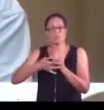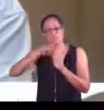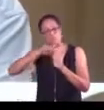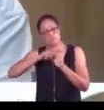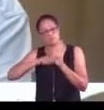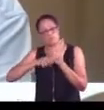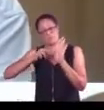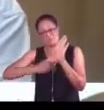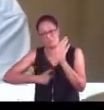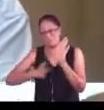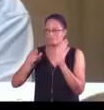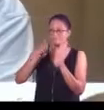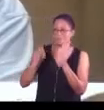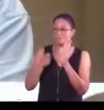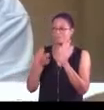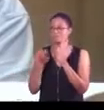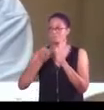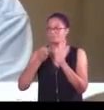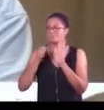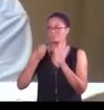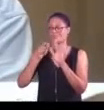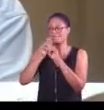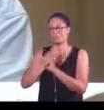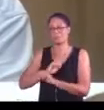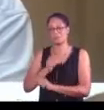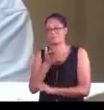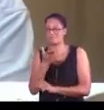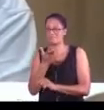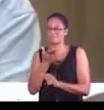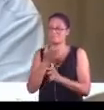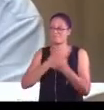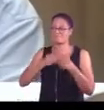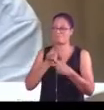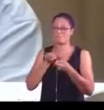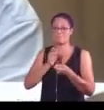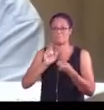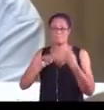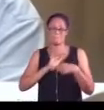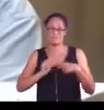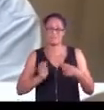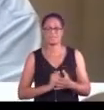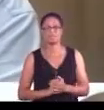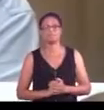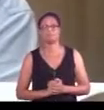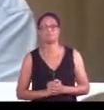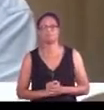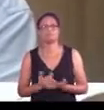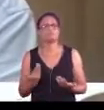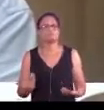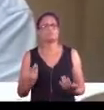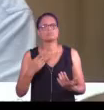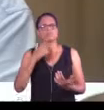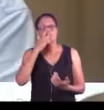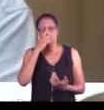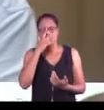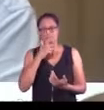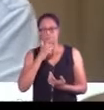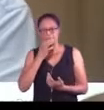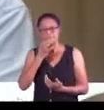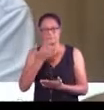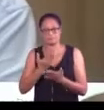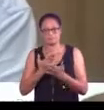contenues dans la Convention. Puisqu'il y a des prescriptions, des choses que la CAFER s'engage. Donc j'attire l'attention là-dessus.